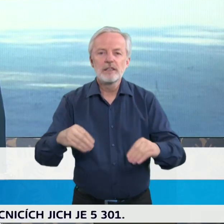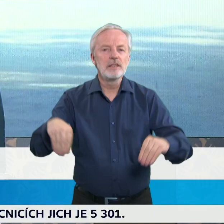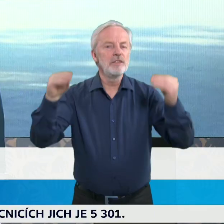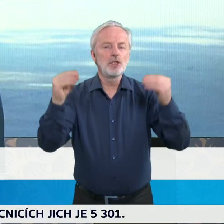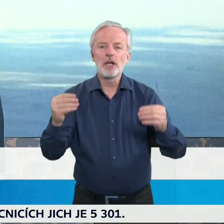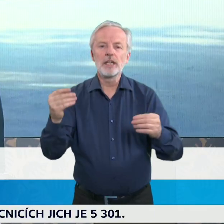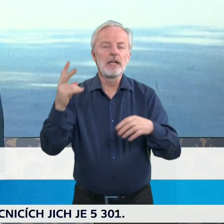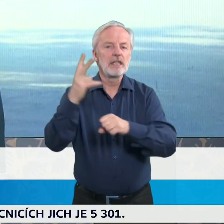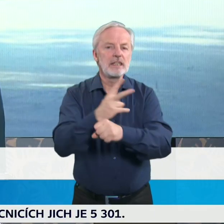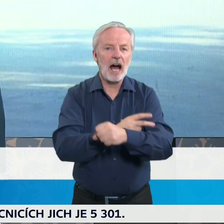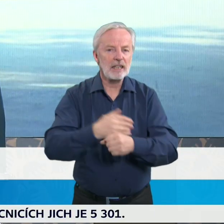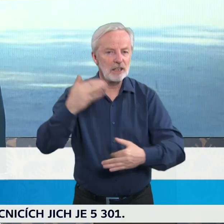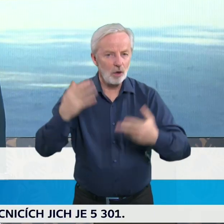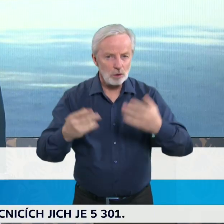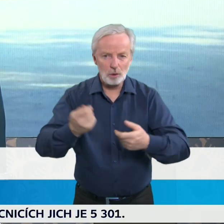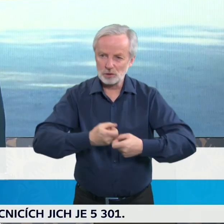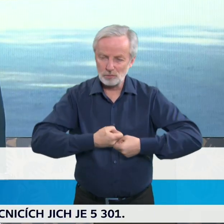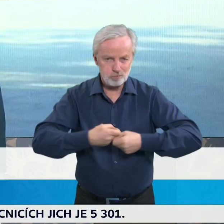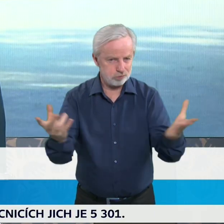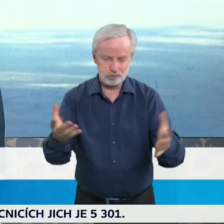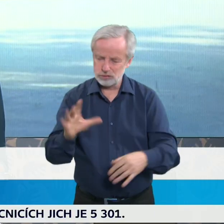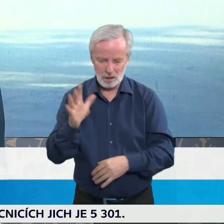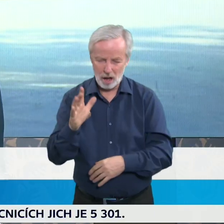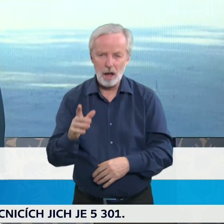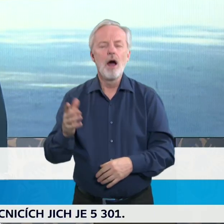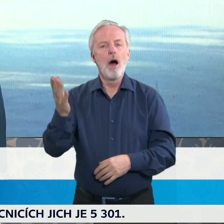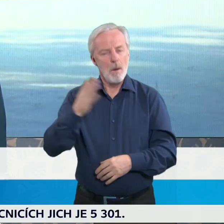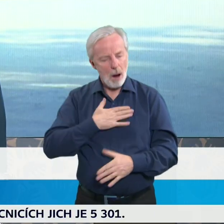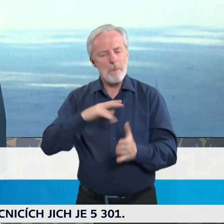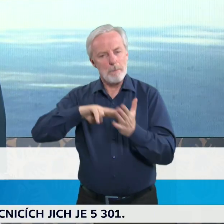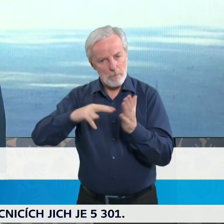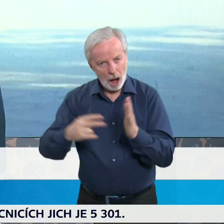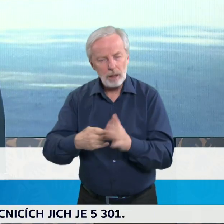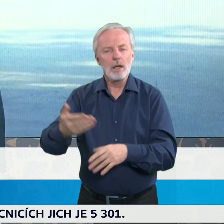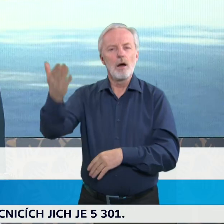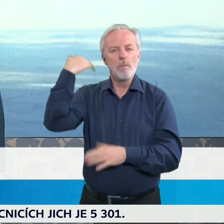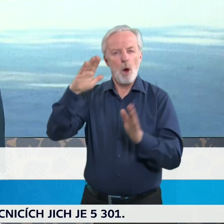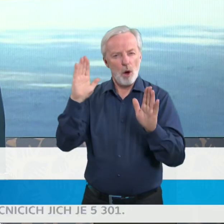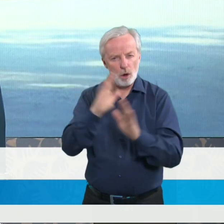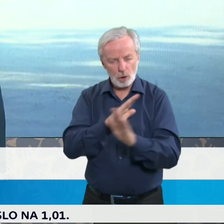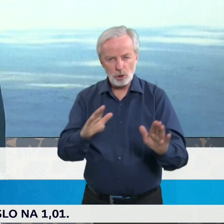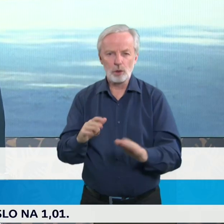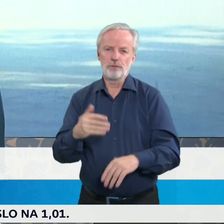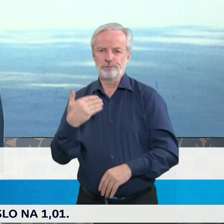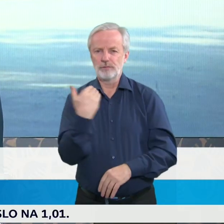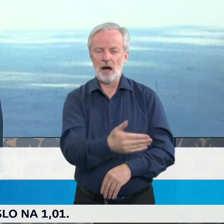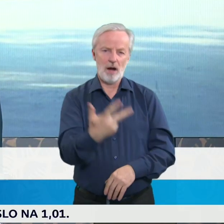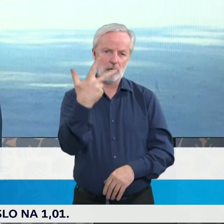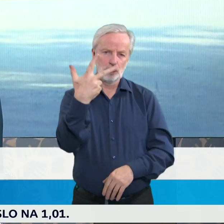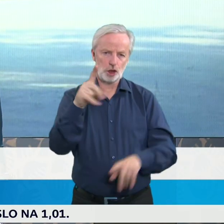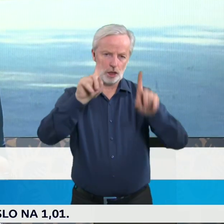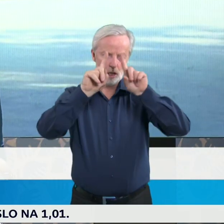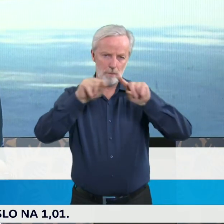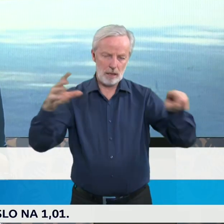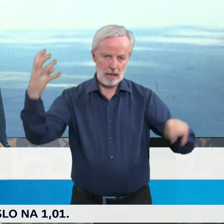rozpočtu. Na tento program bylo v loňském roce na podzim alokovány 3 miliardy ze státního rozpočtu do